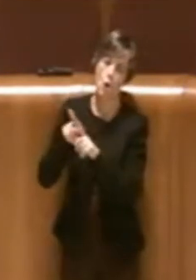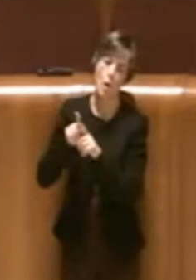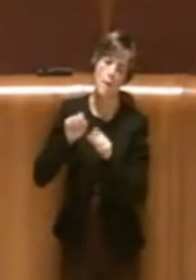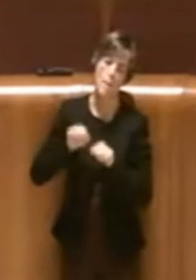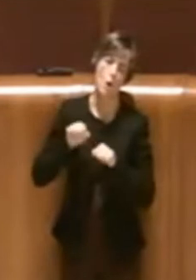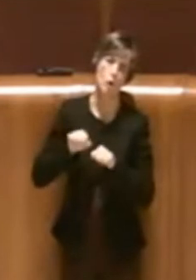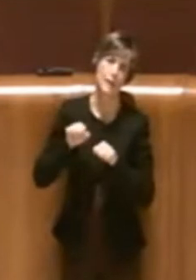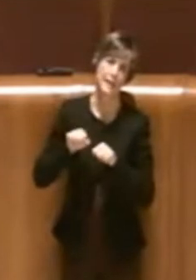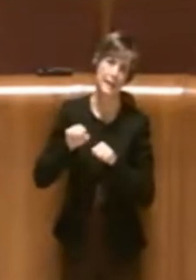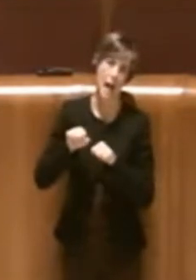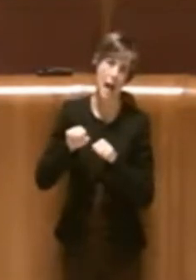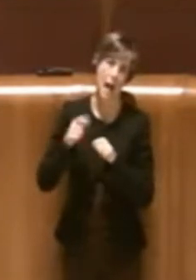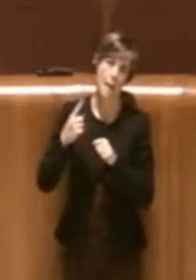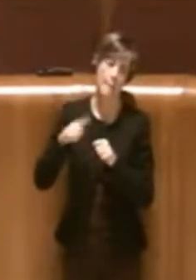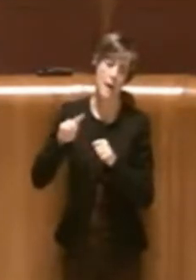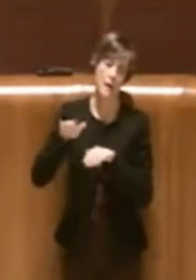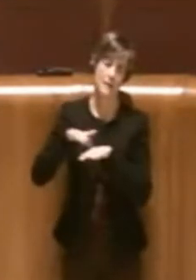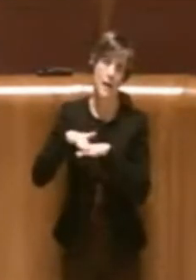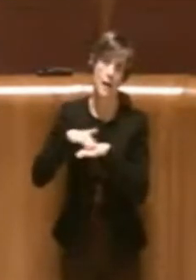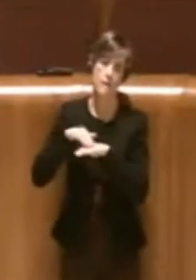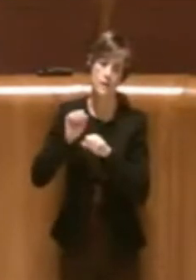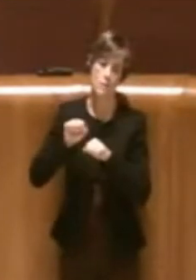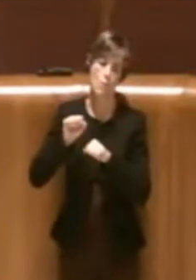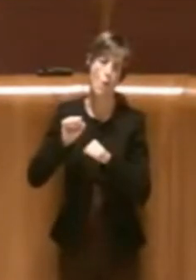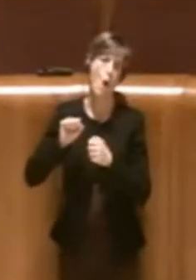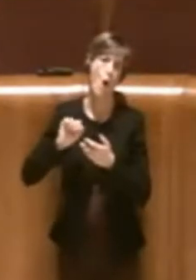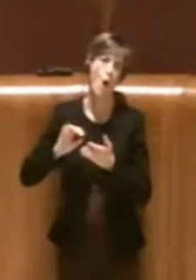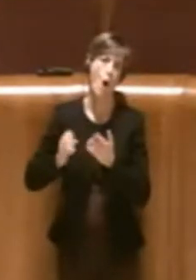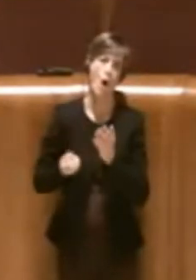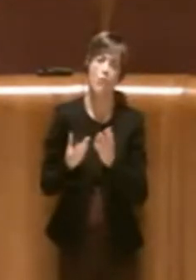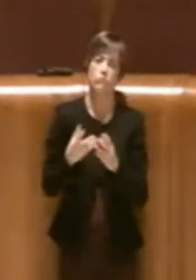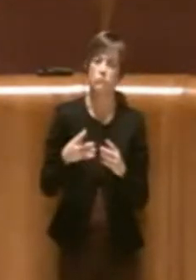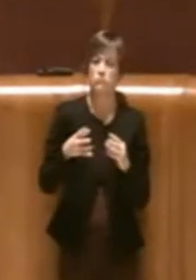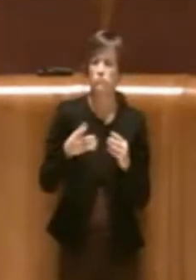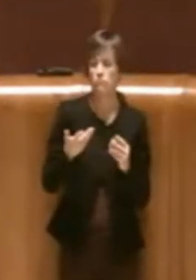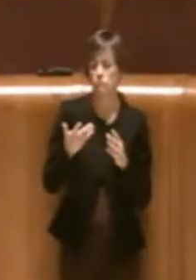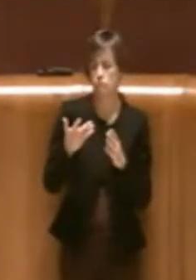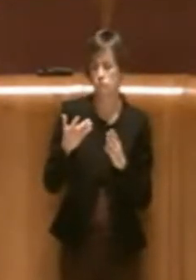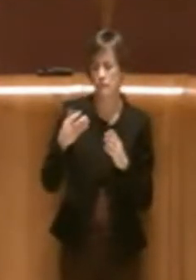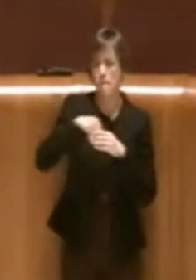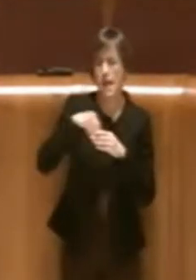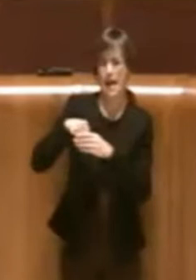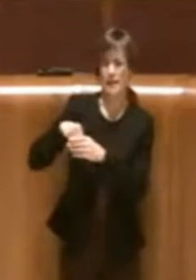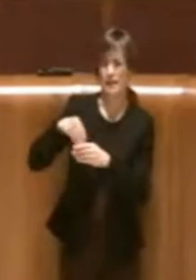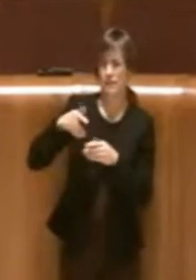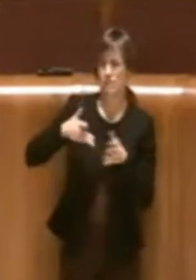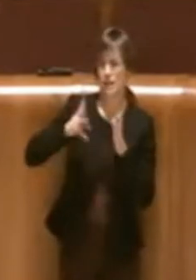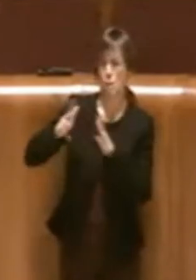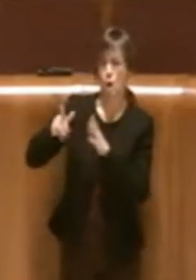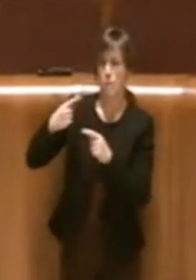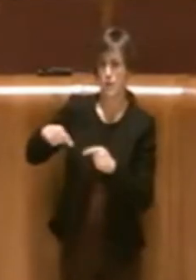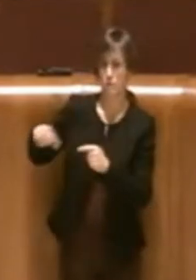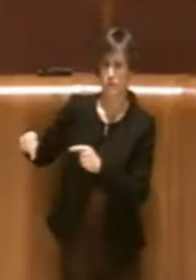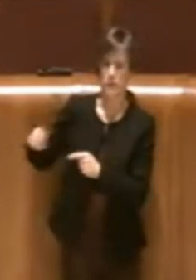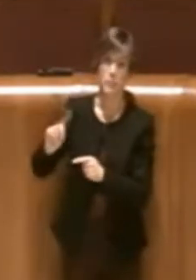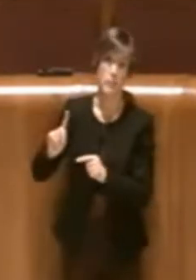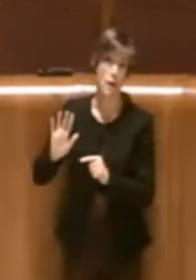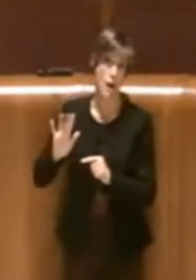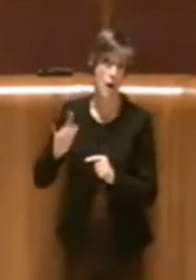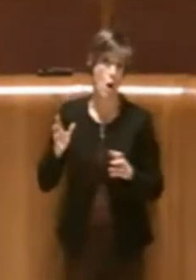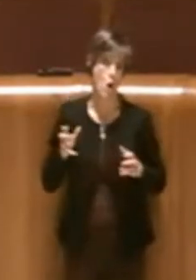servizi che possono essere individuati all'interno di questi immobili. Tuttavia, già in Commissione, in cui ha